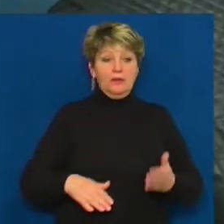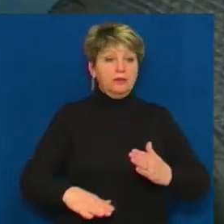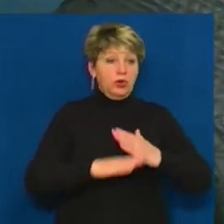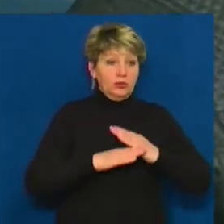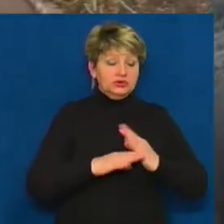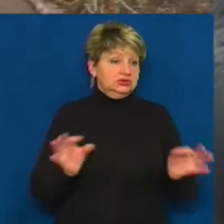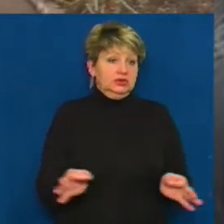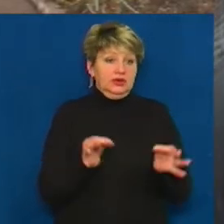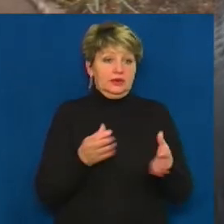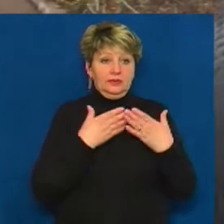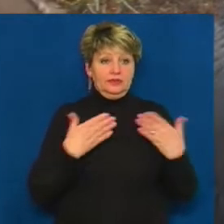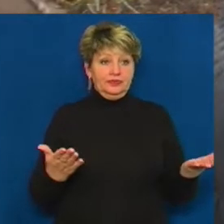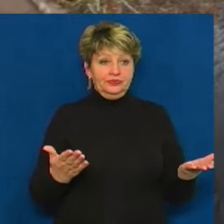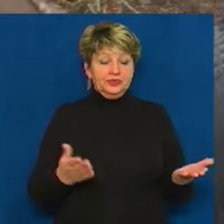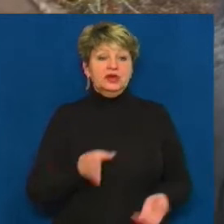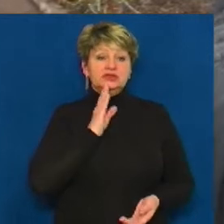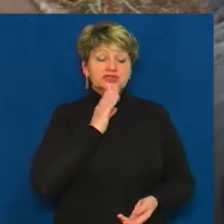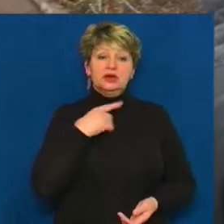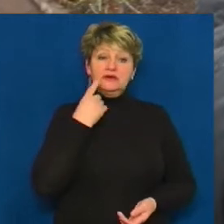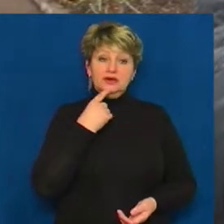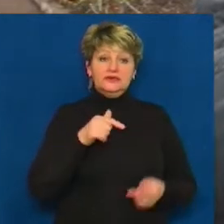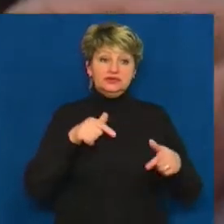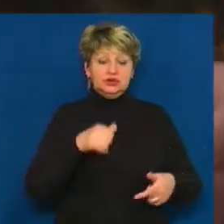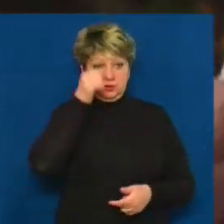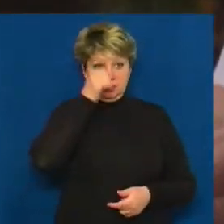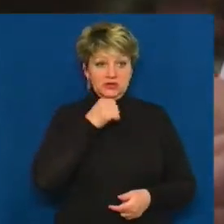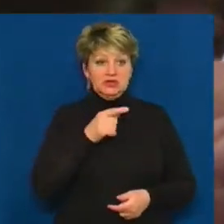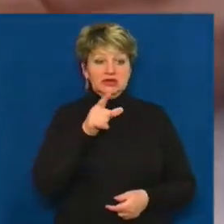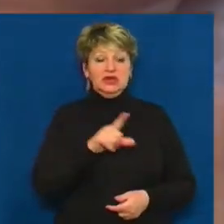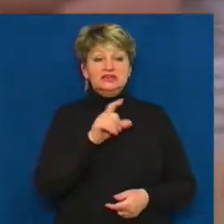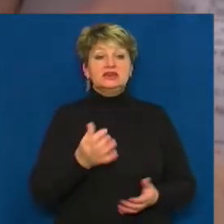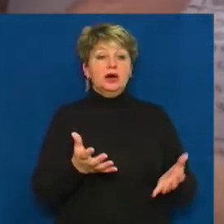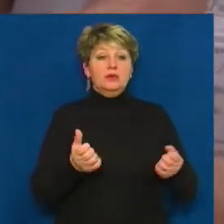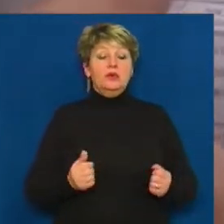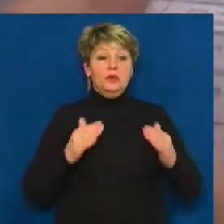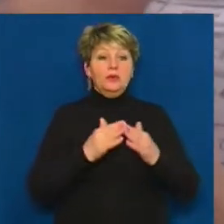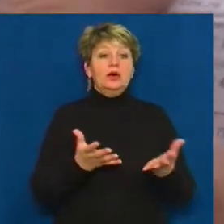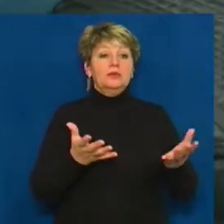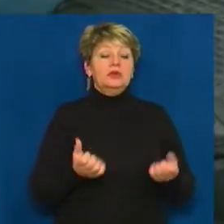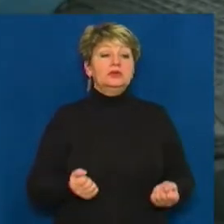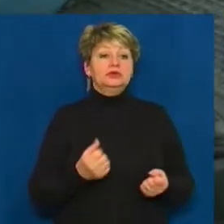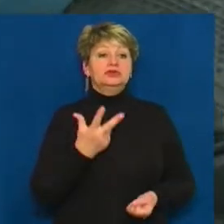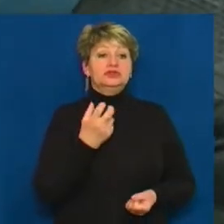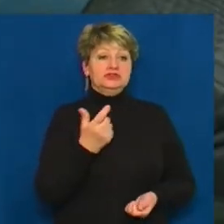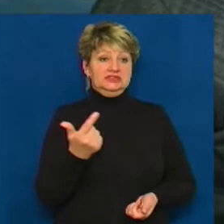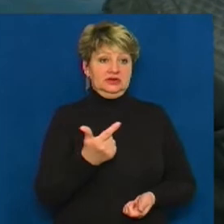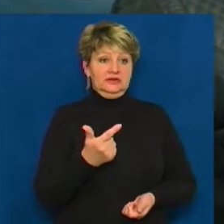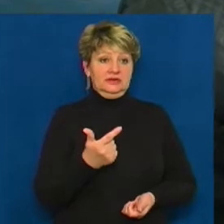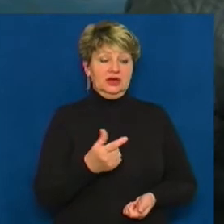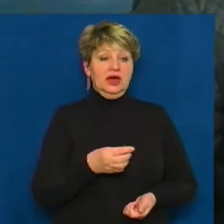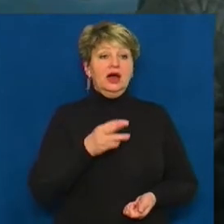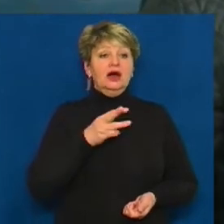одніх ніякої. Галина Калітніна каже, що в цьому місяці їй за отримання будинку прийшло 300 гривень. Оце з травня